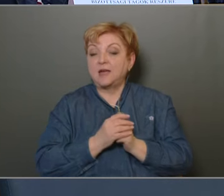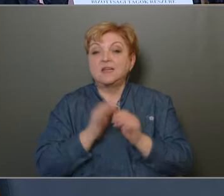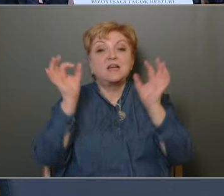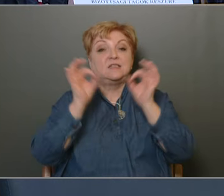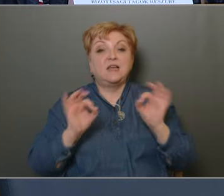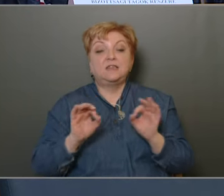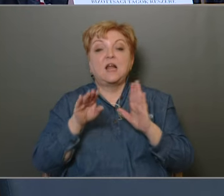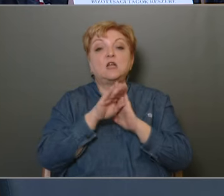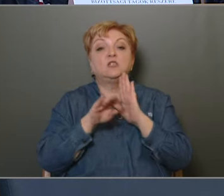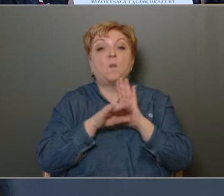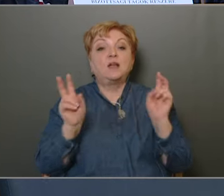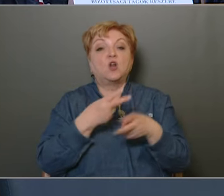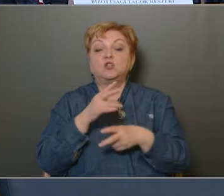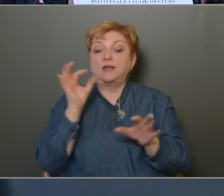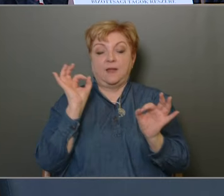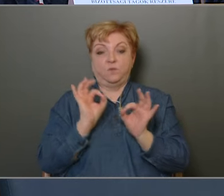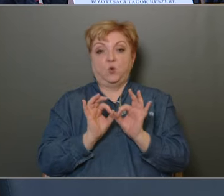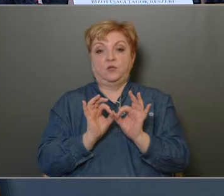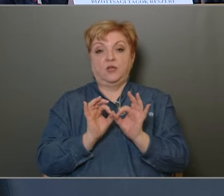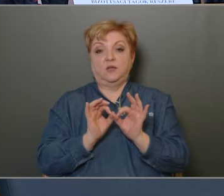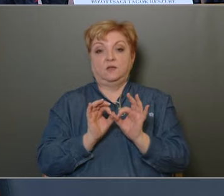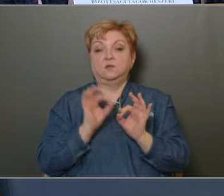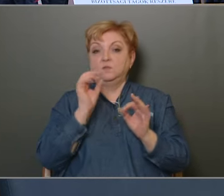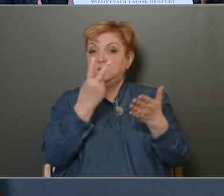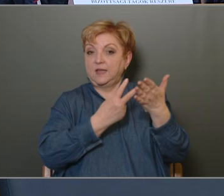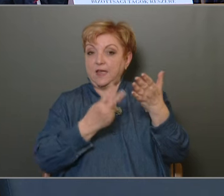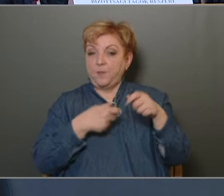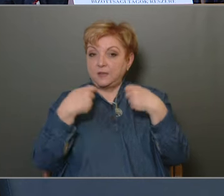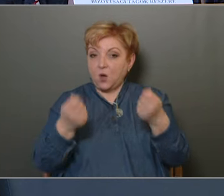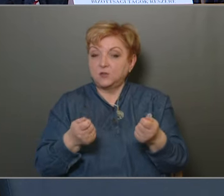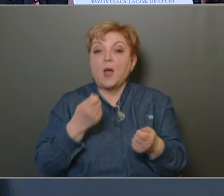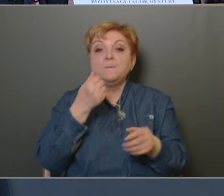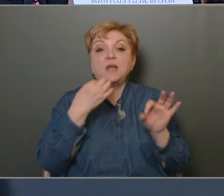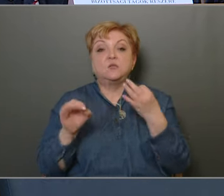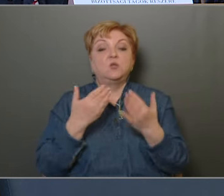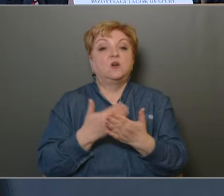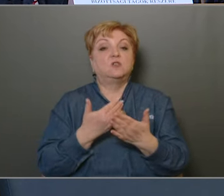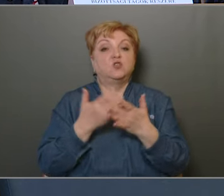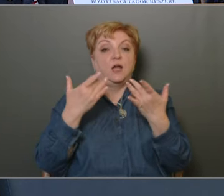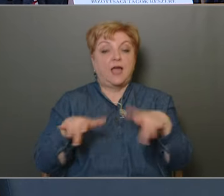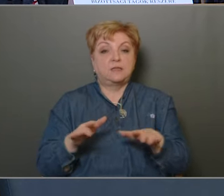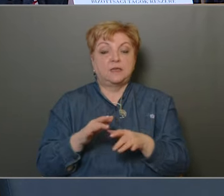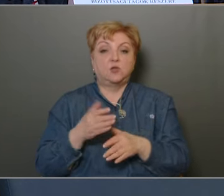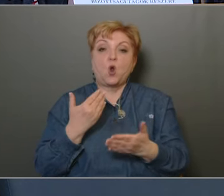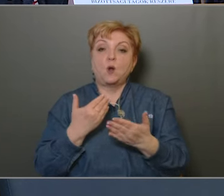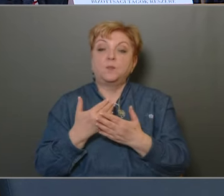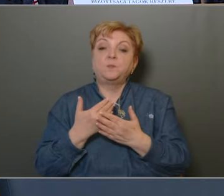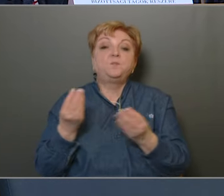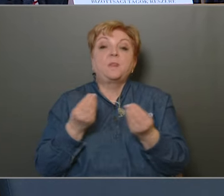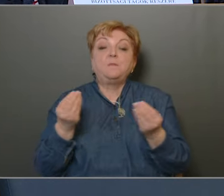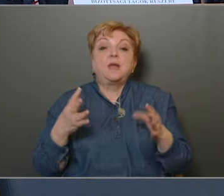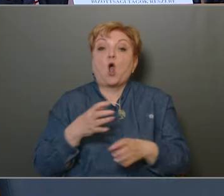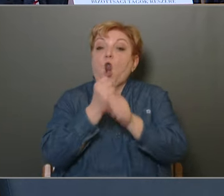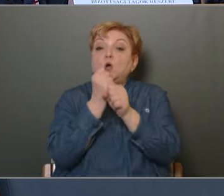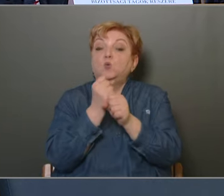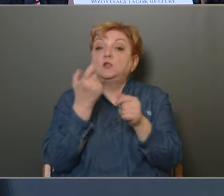szabálytalanság nem történt. Az megfelelő képet ad a pénzügyi, gazdasági helyzetről, gazdálkodásról. Miért is